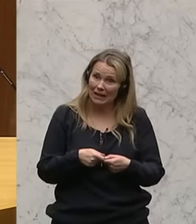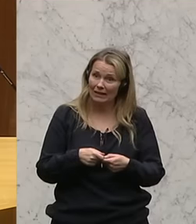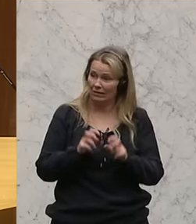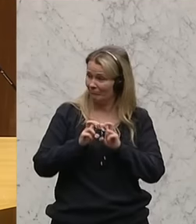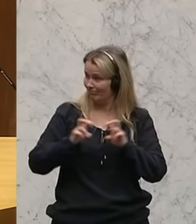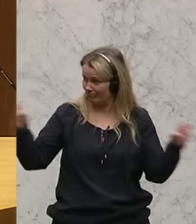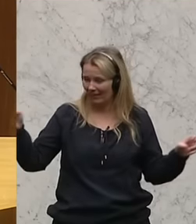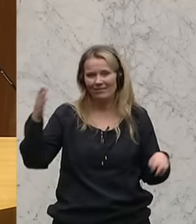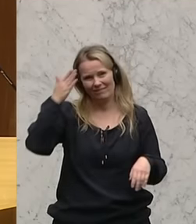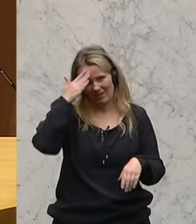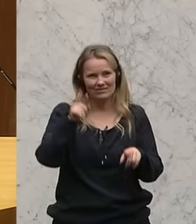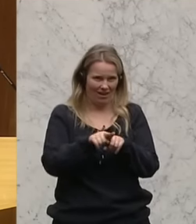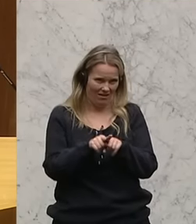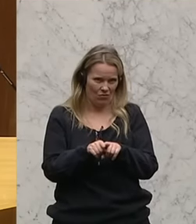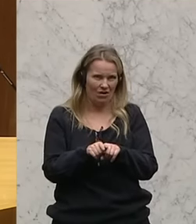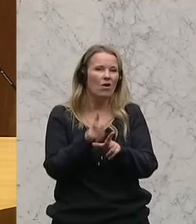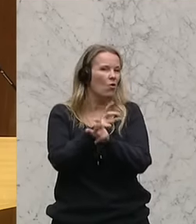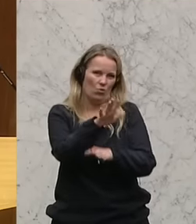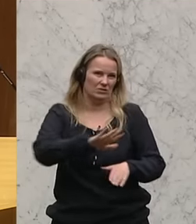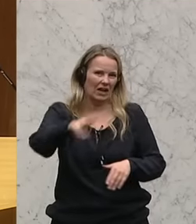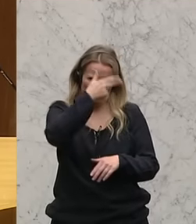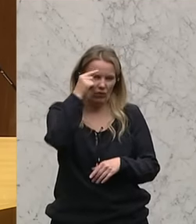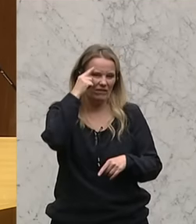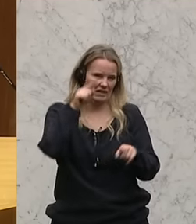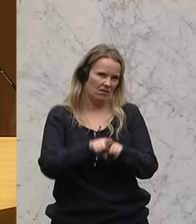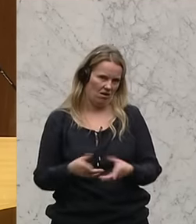Regierungsbank wissen es und natürlich weiß es auch das österreichische Volk,